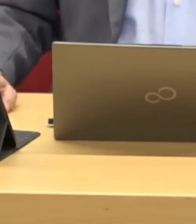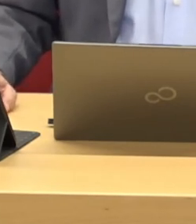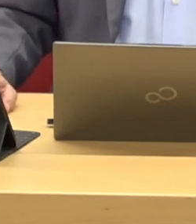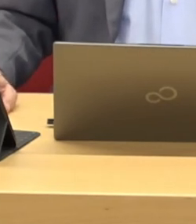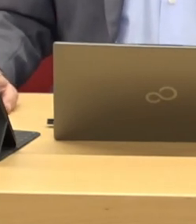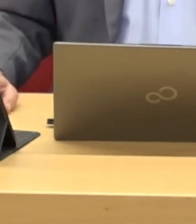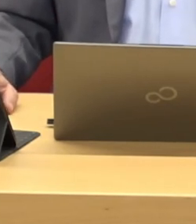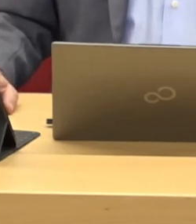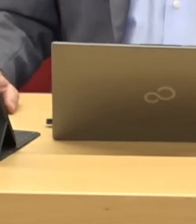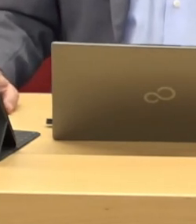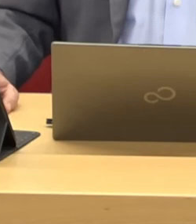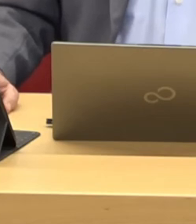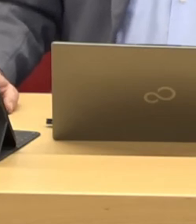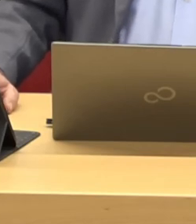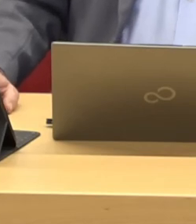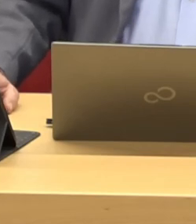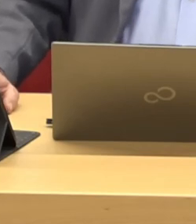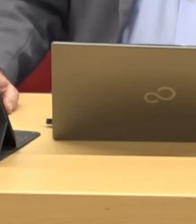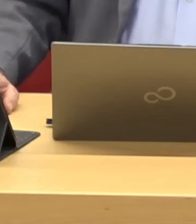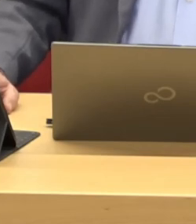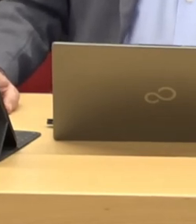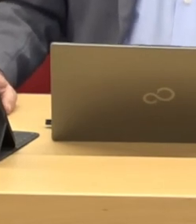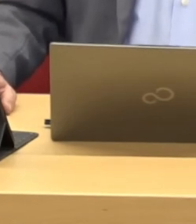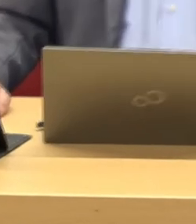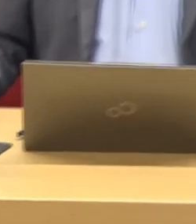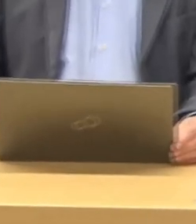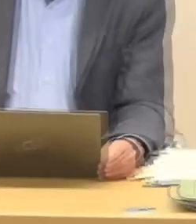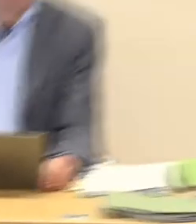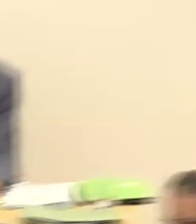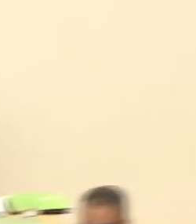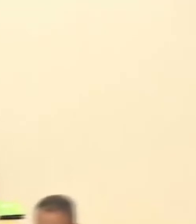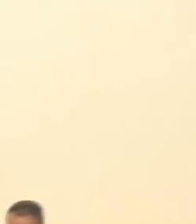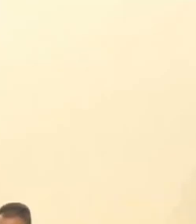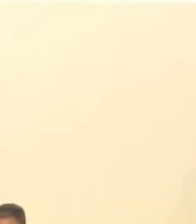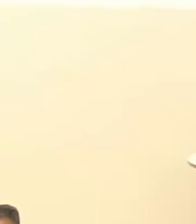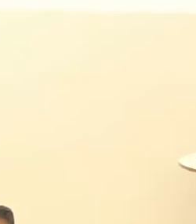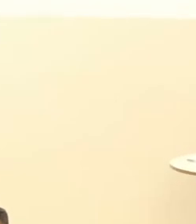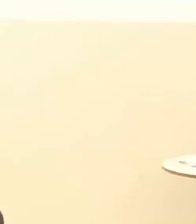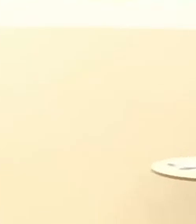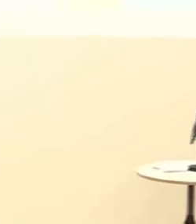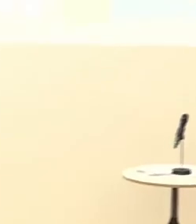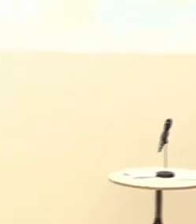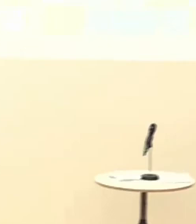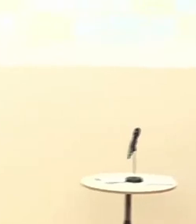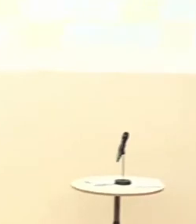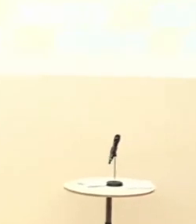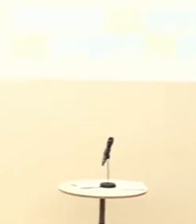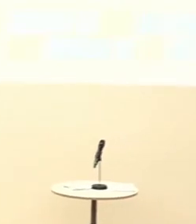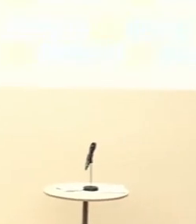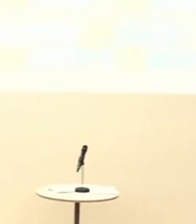Herr Nietzsche ist schon sehr lange unterwegs nein Herr Nietzsche war schon vor uns gewesen ja aber